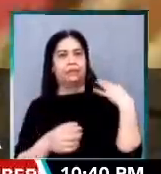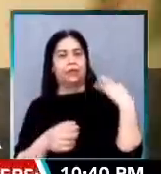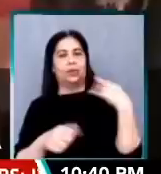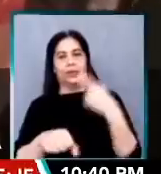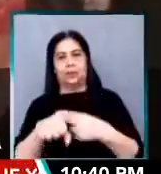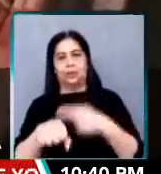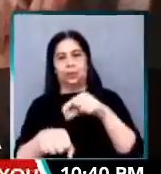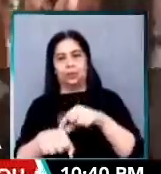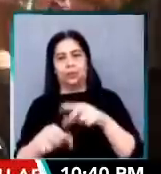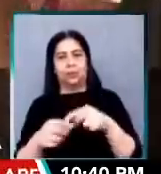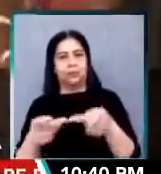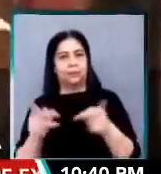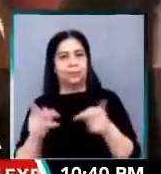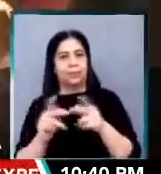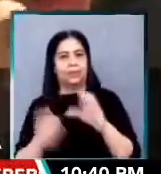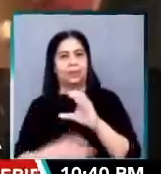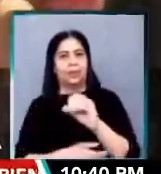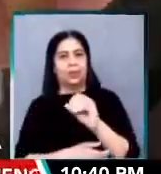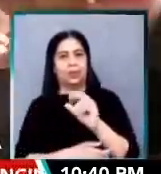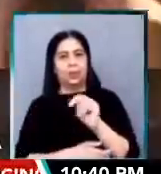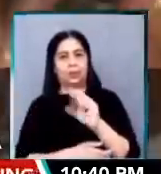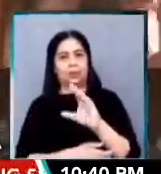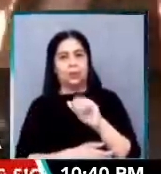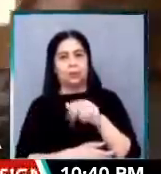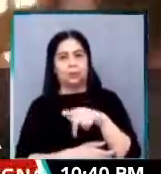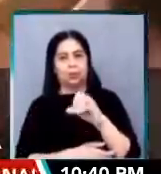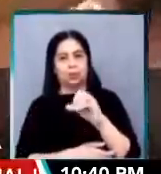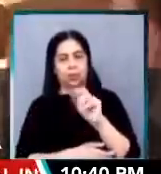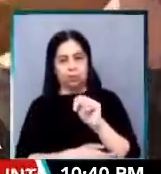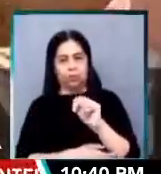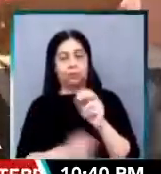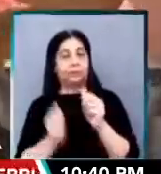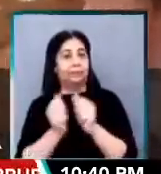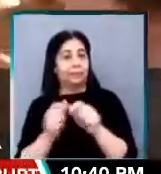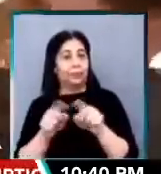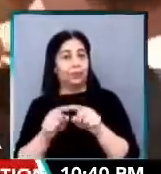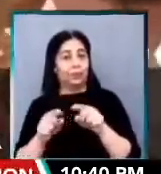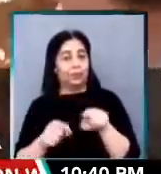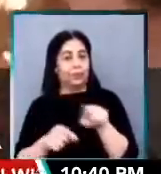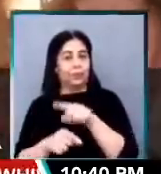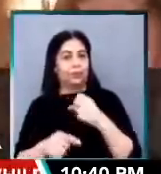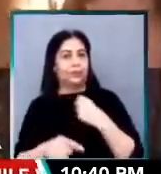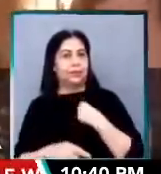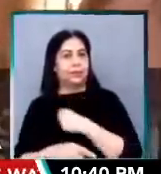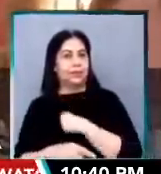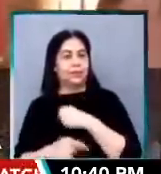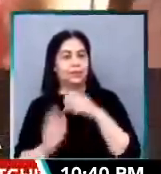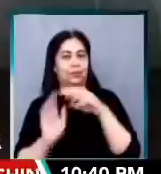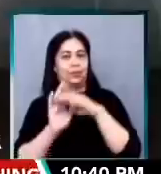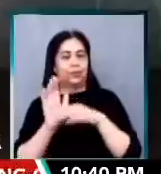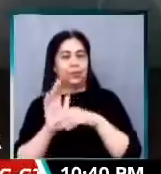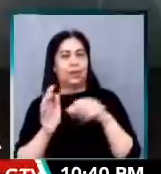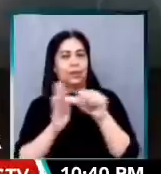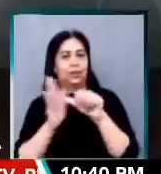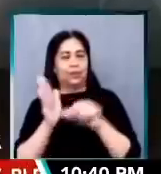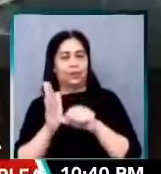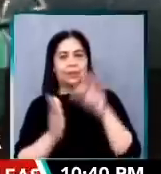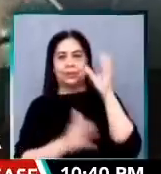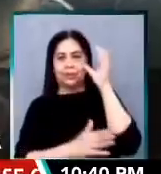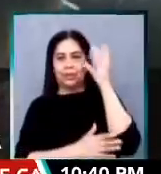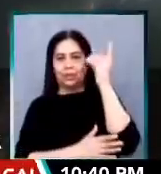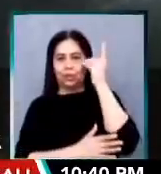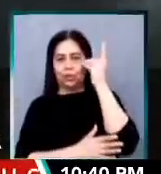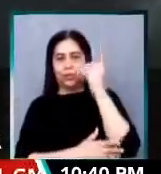Konsepsyon. Kasama rin ni na Robredo at Pangilinan ang senatorial aspirant na si Atty. Chell Jocno. Sabi ni